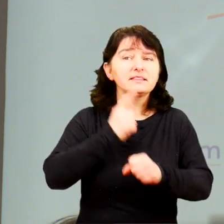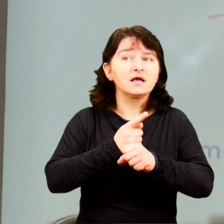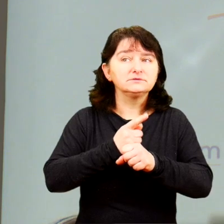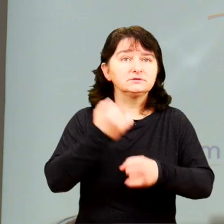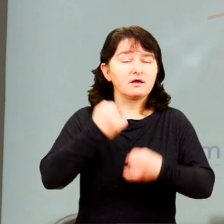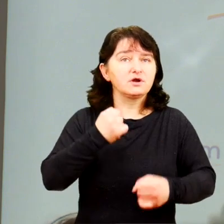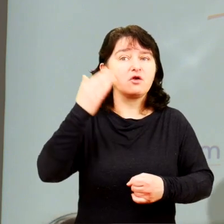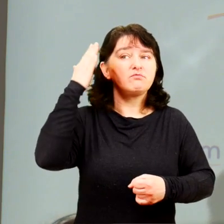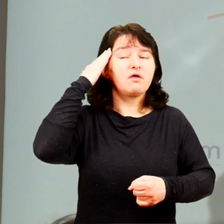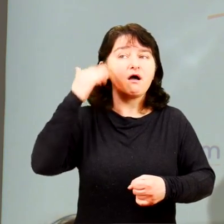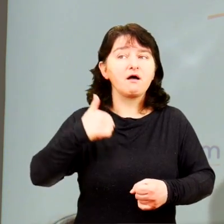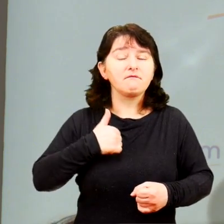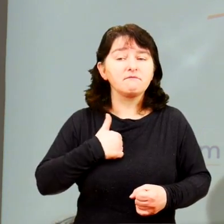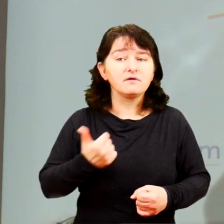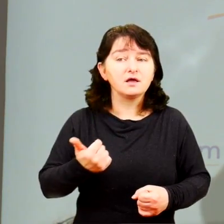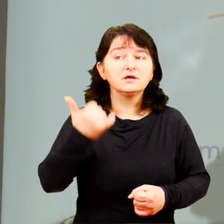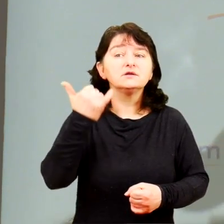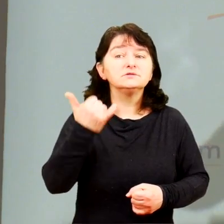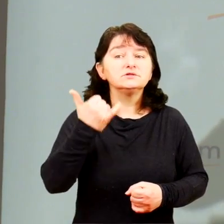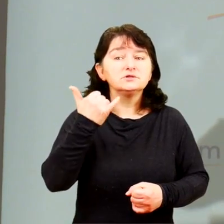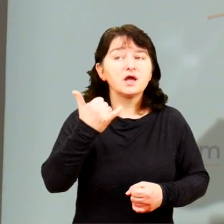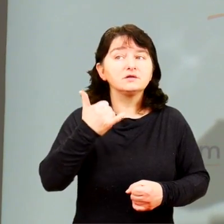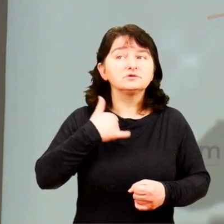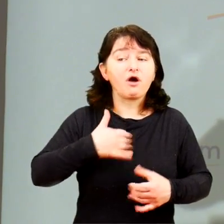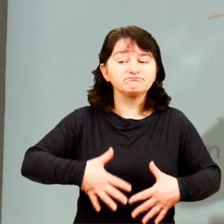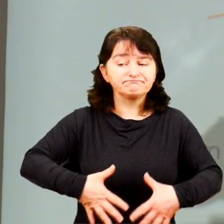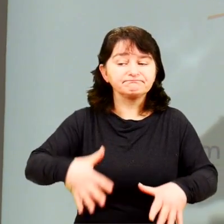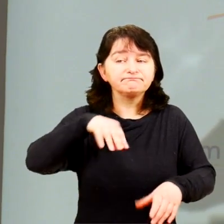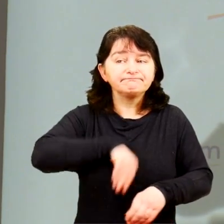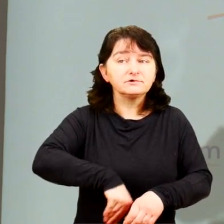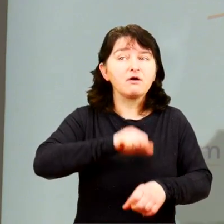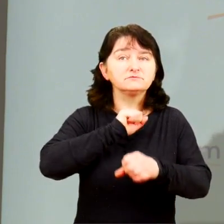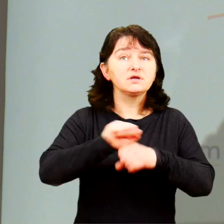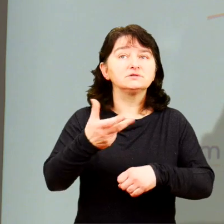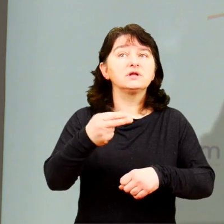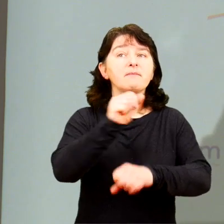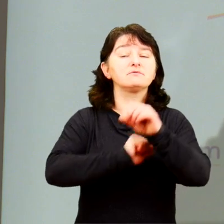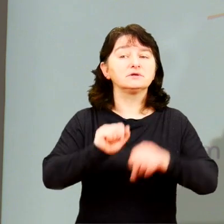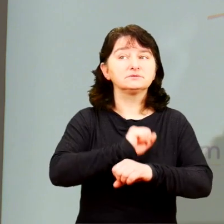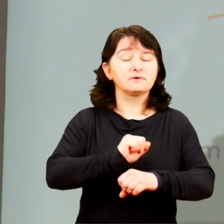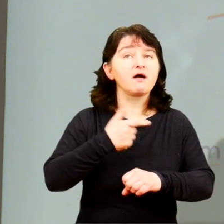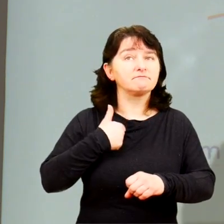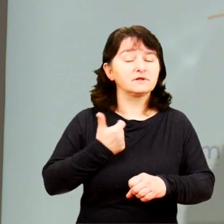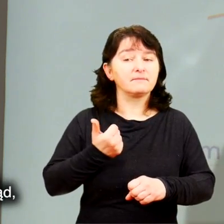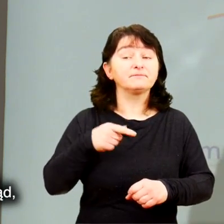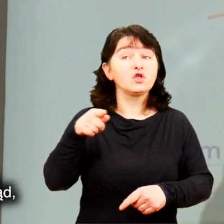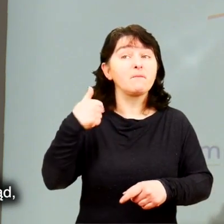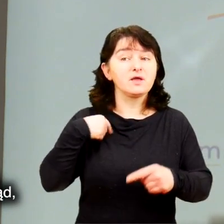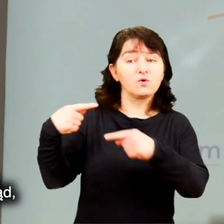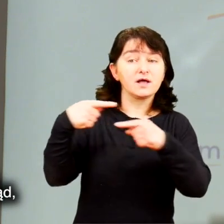decyzją, kiedy dowiadują się, że dziecko, które urodzą, będzie miało niepełnosprawność.